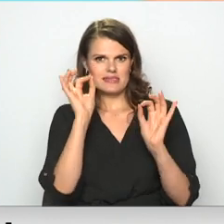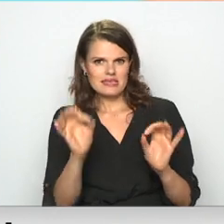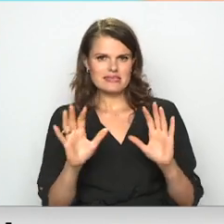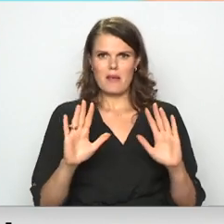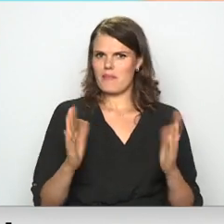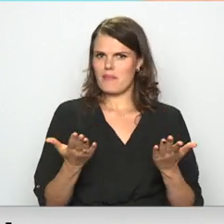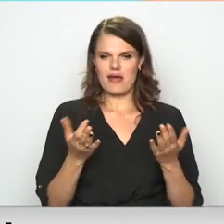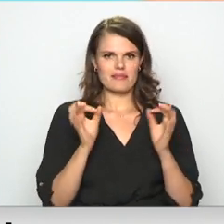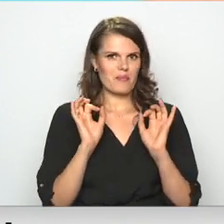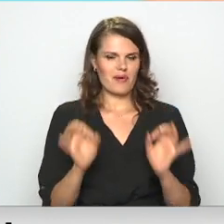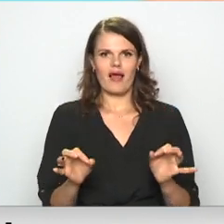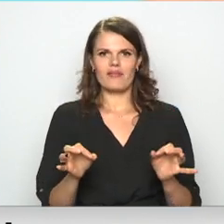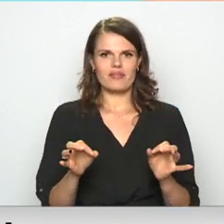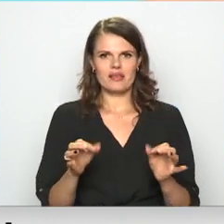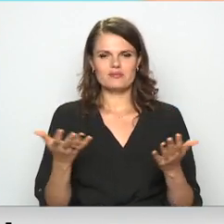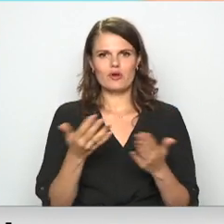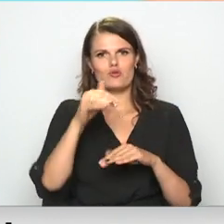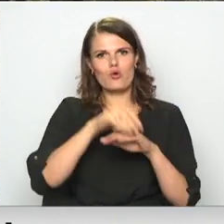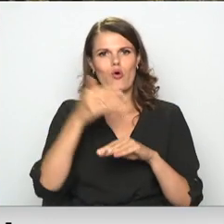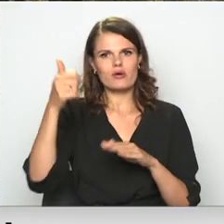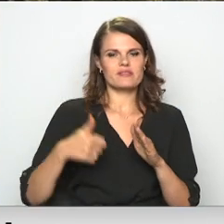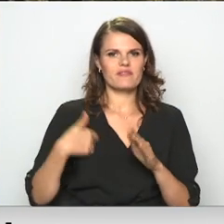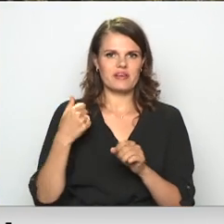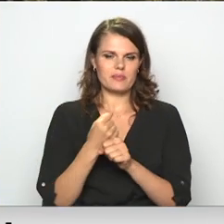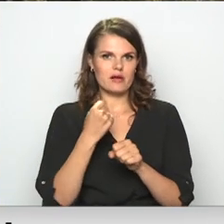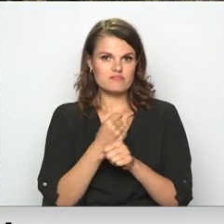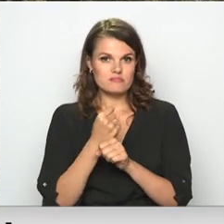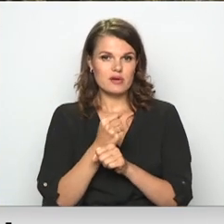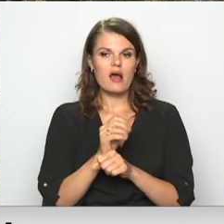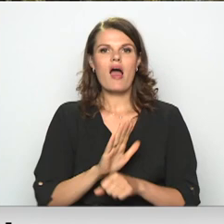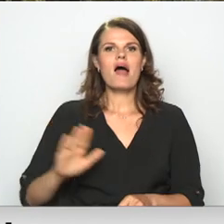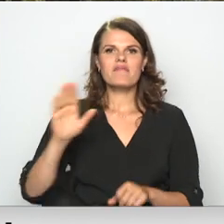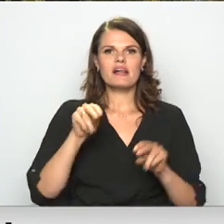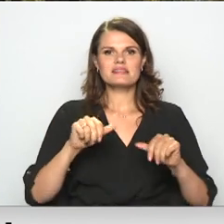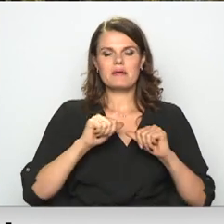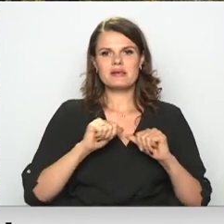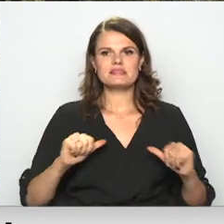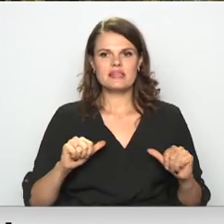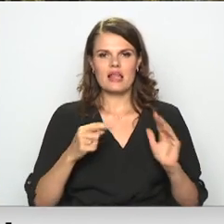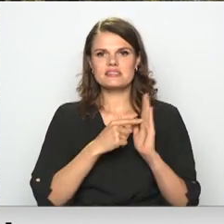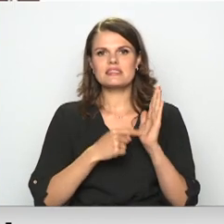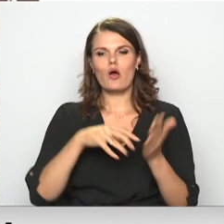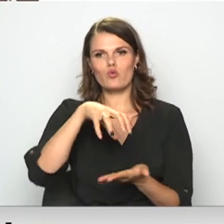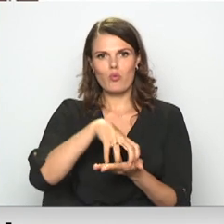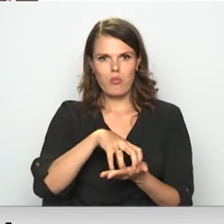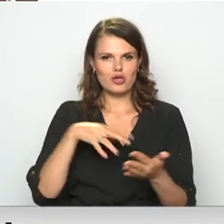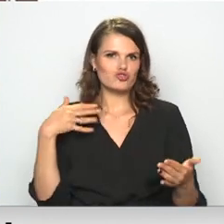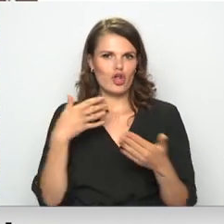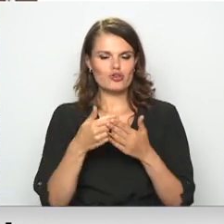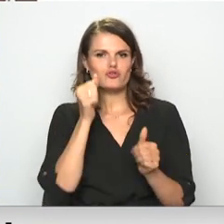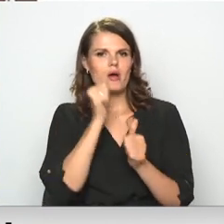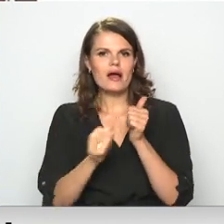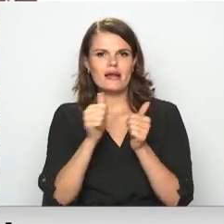būtībā ir kādas konkrētas firmas radīts. Valsts zemes dienesta uzturētās datu bāzes līdz šim